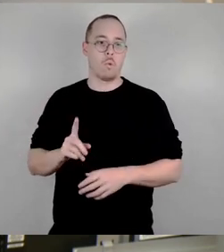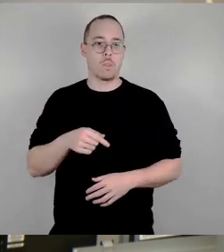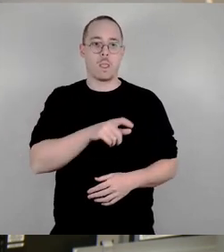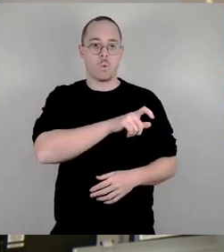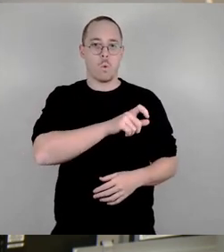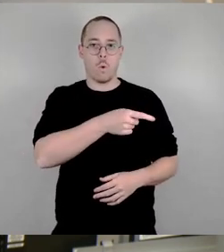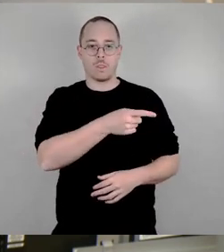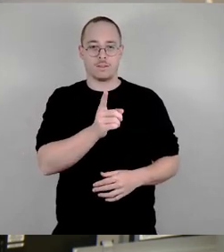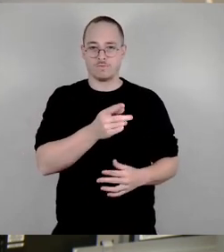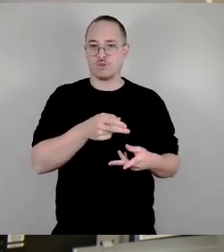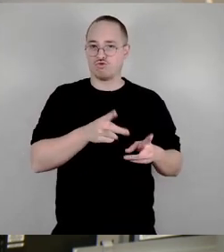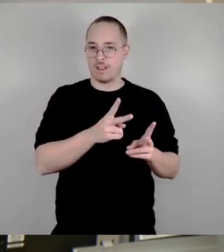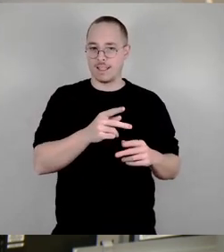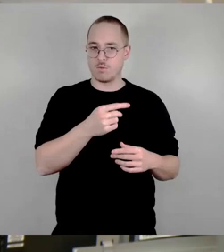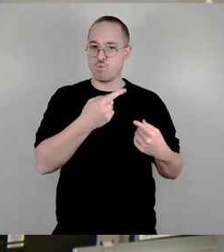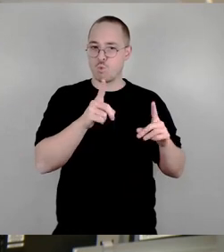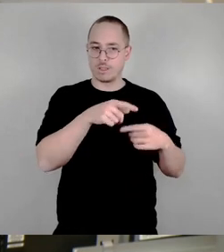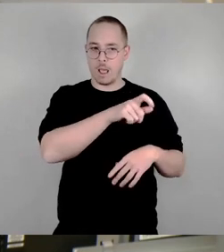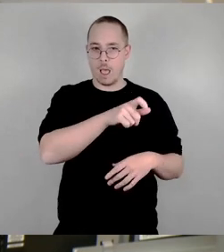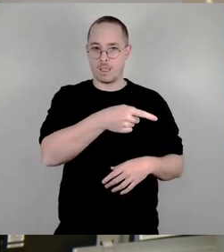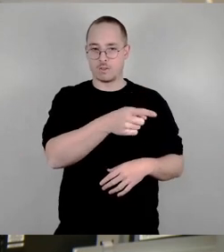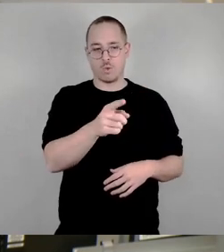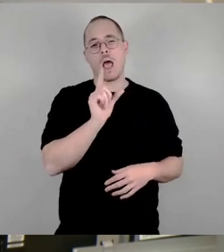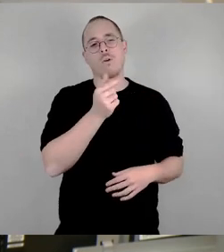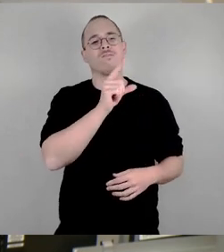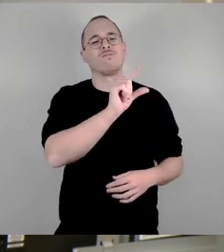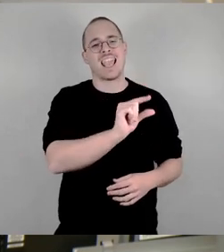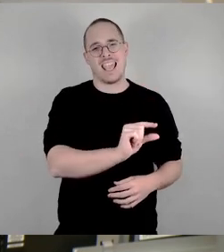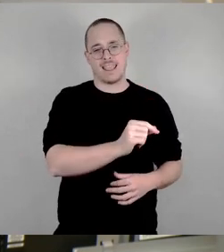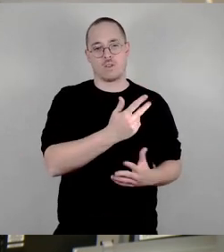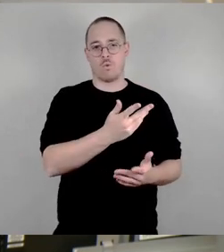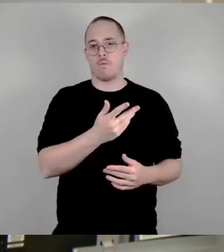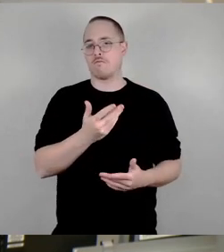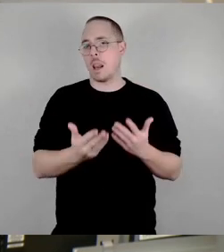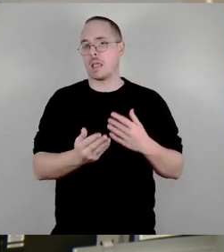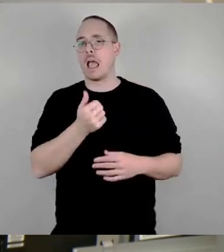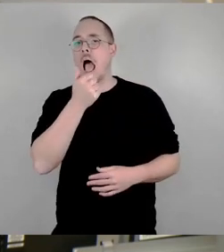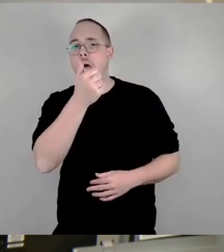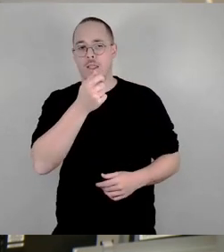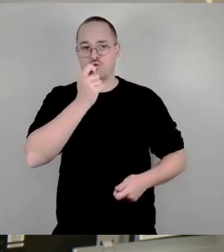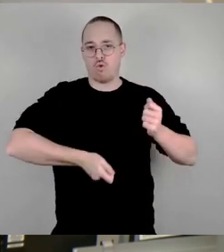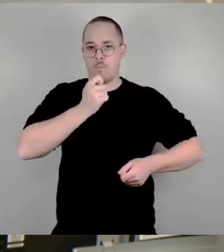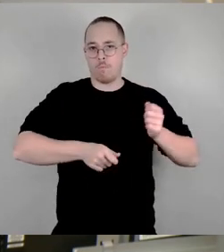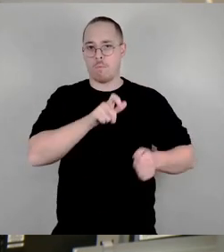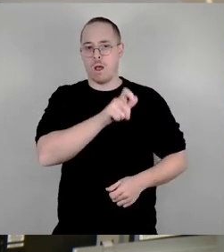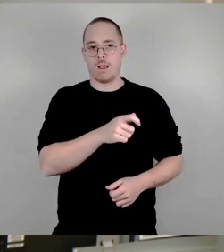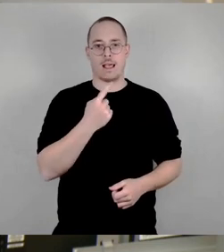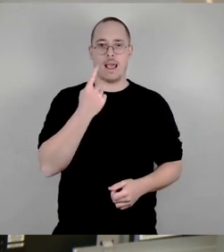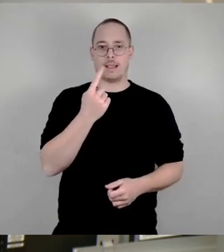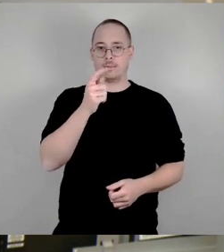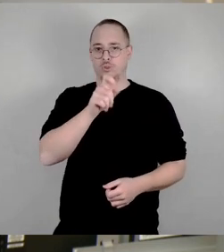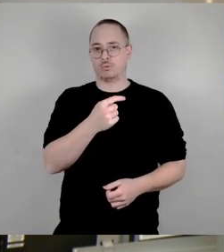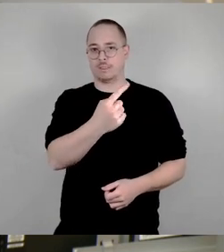pro Saison circa ein Trommler und ein untalentierter, sondern man kann auch entdecken, dass die Regeln der alten Satzung für